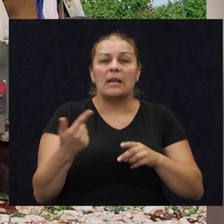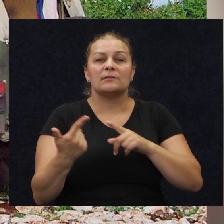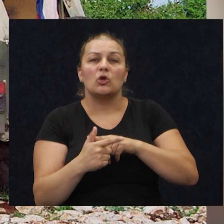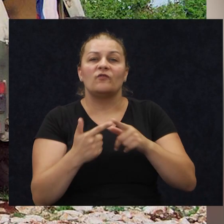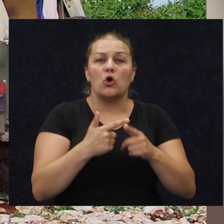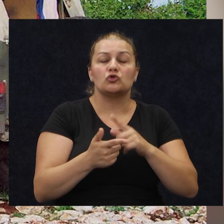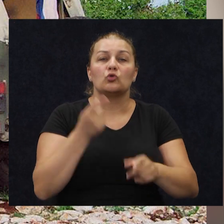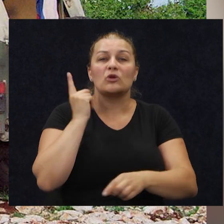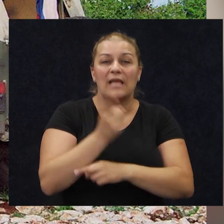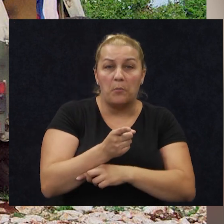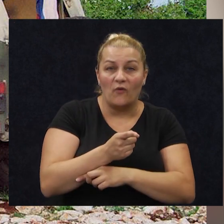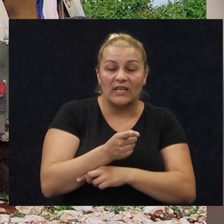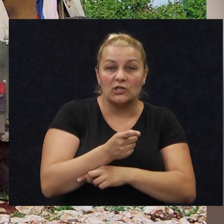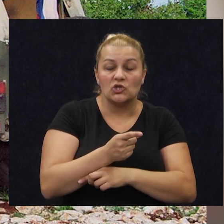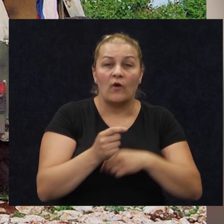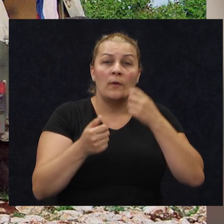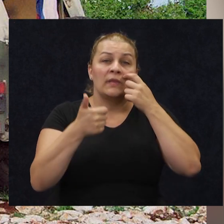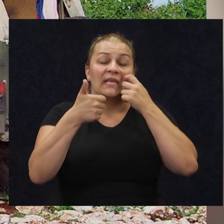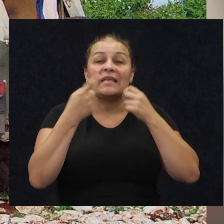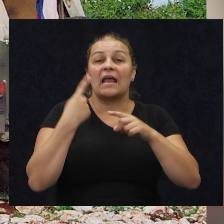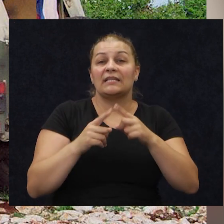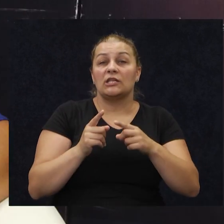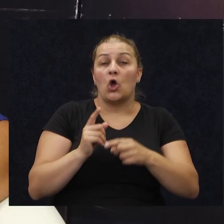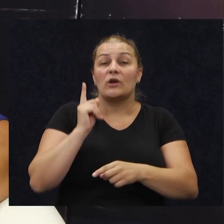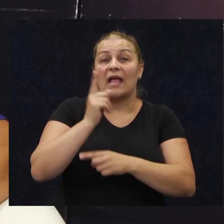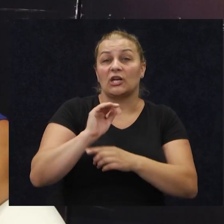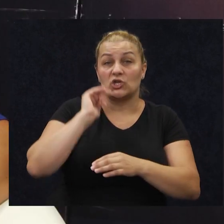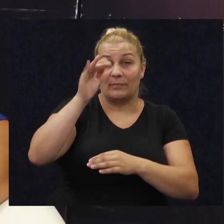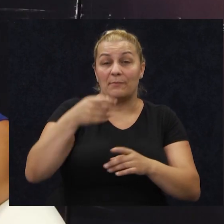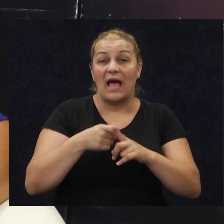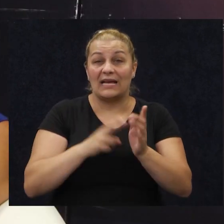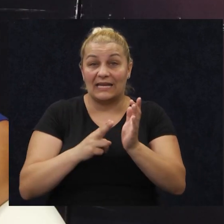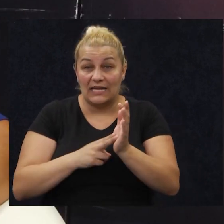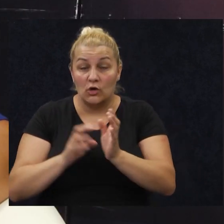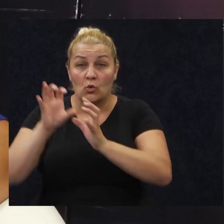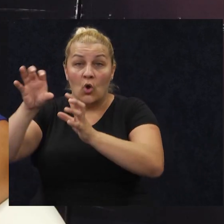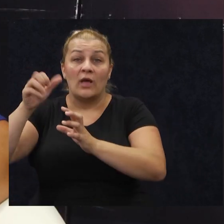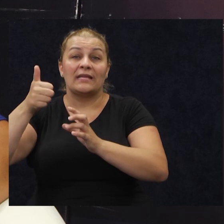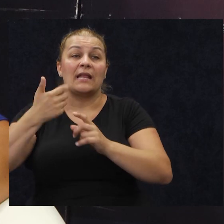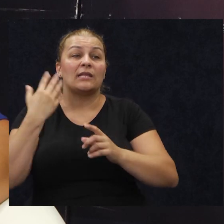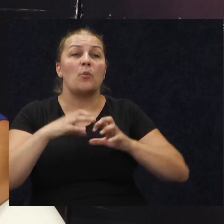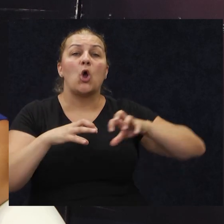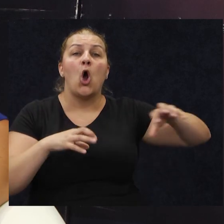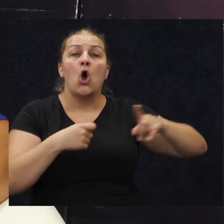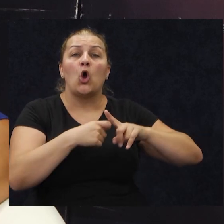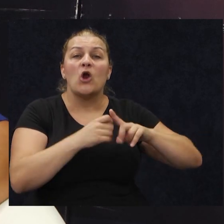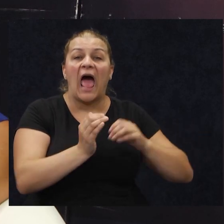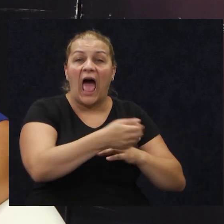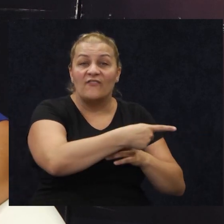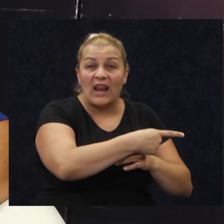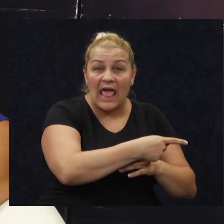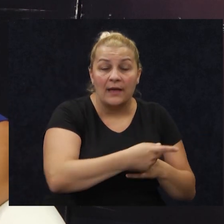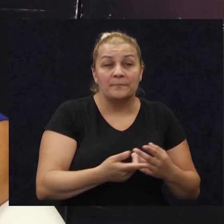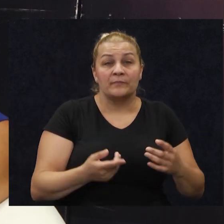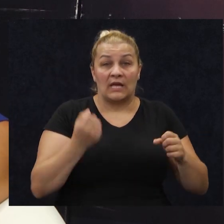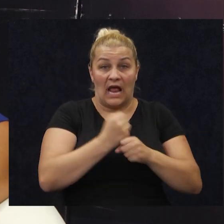zapovjedništvo, znači, jedan dio nadređeni prema kninu, jedan dio postrojeve još bio u konavljima, tako da se je radilo